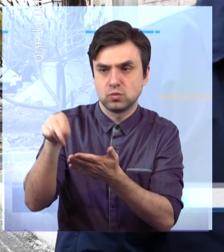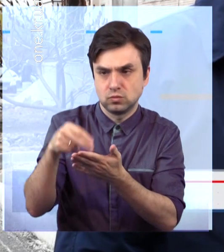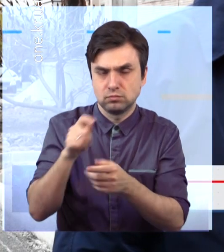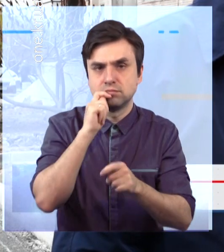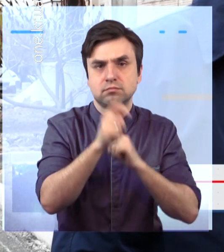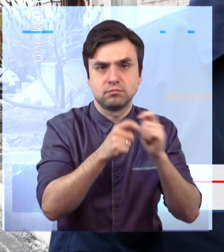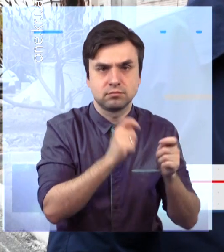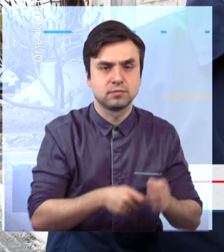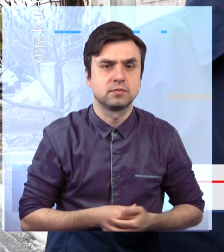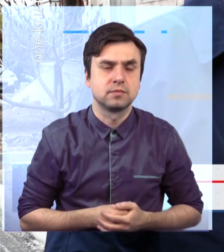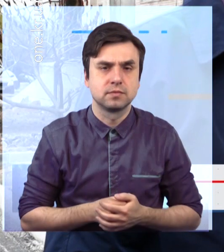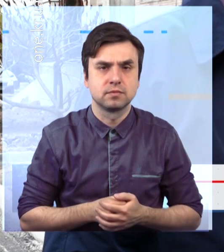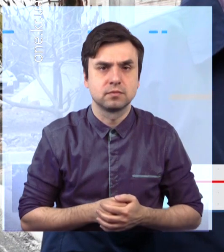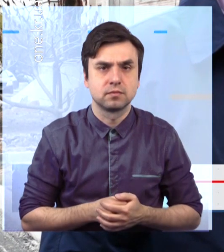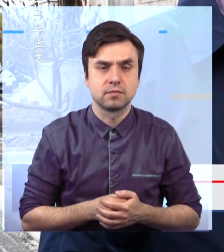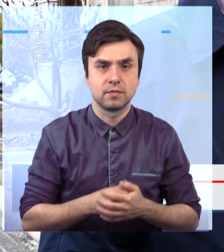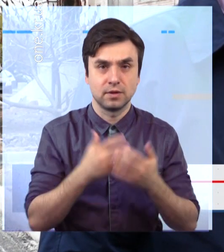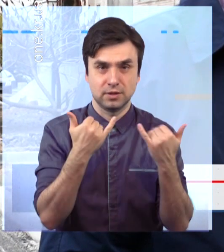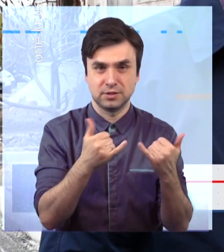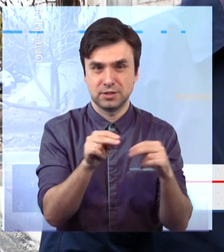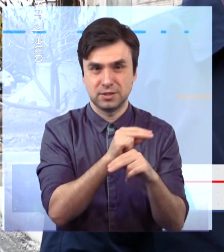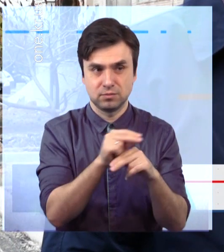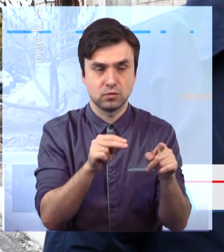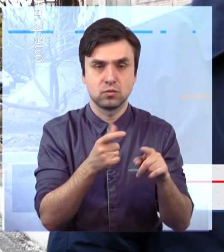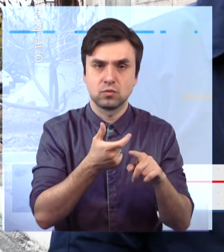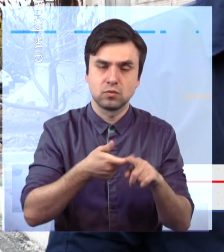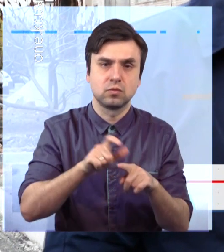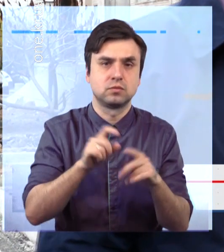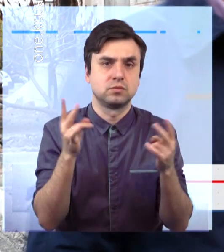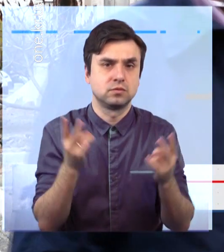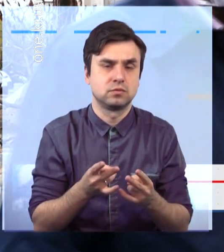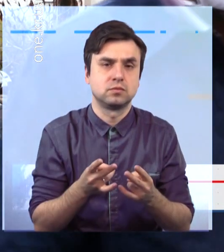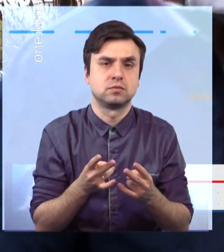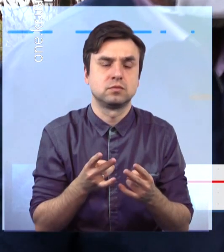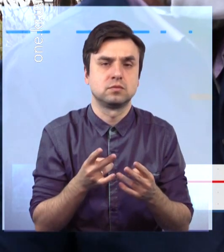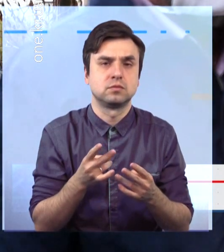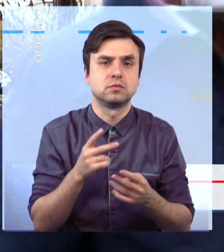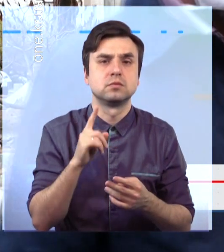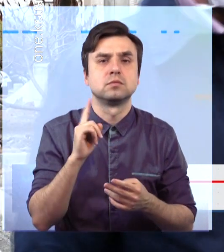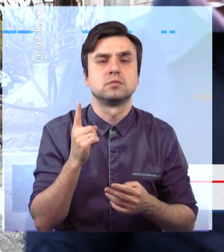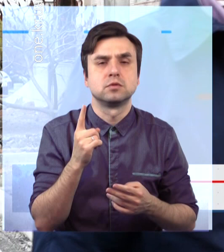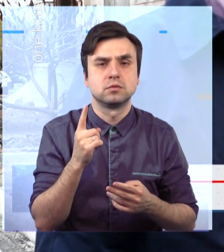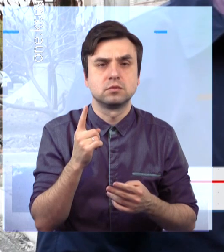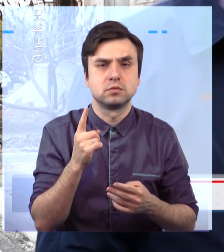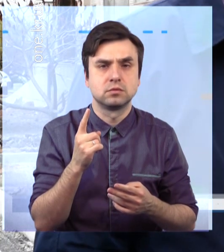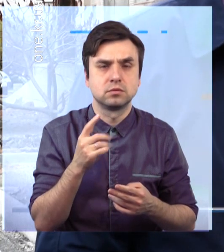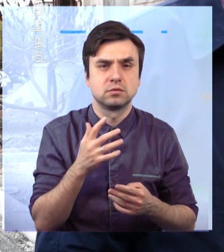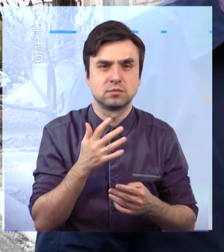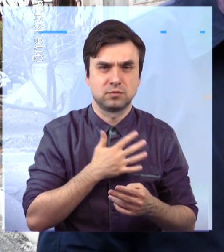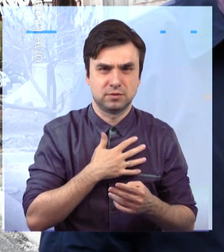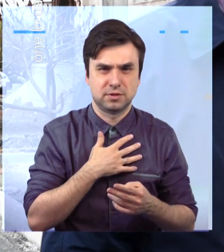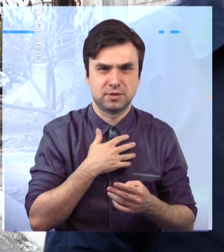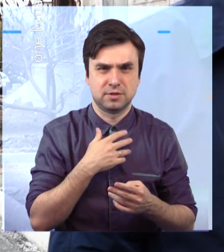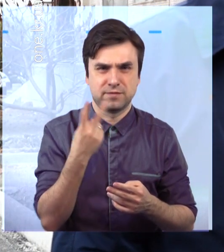Це вкрай необхідний ремонт, який проводиться в цьому відділенні, тому що зараз наша друга міська лікарня – одна із